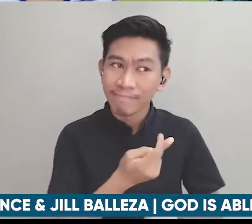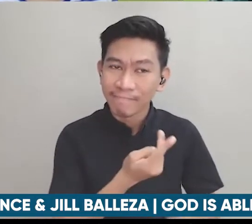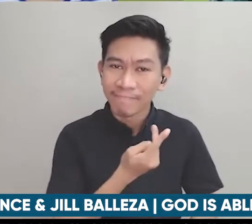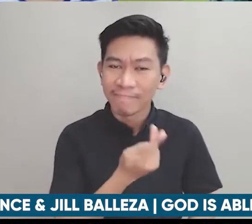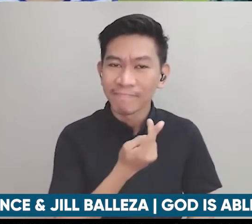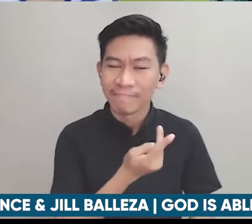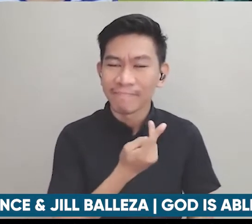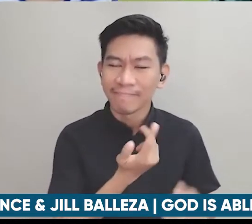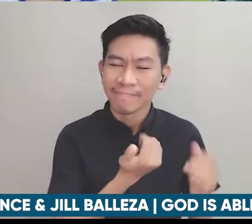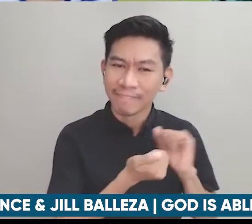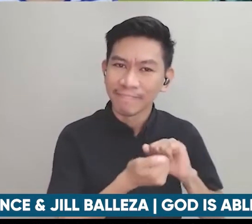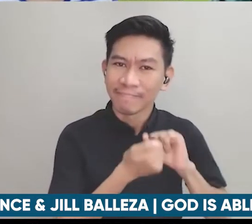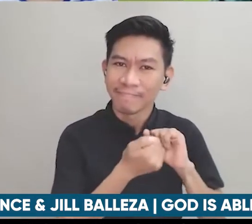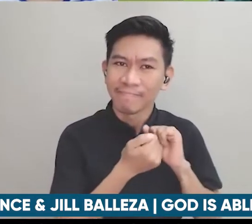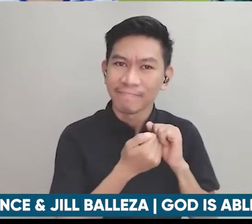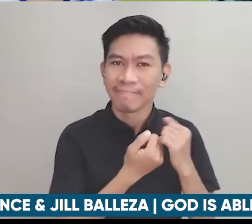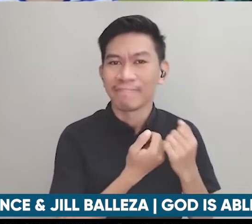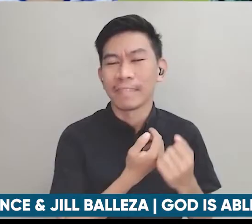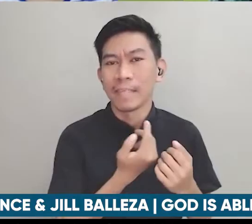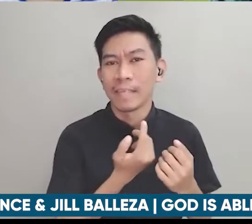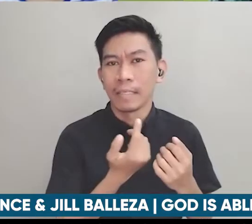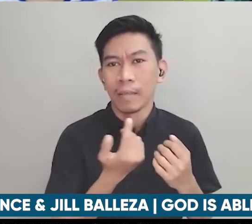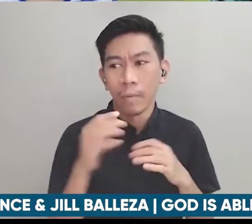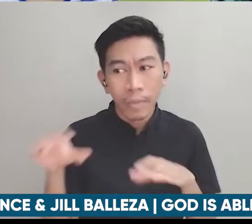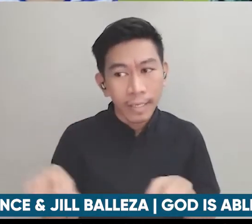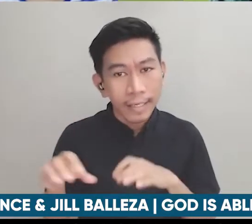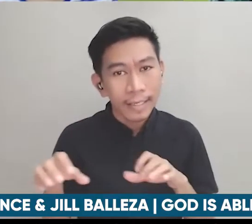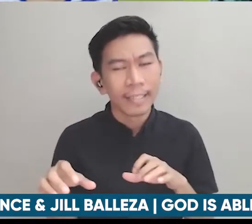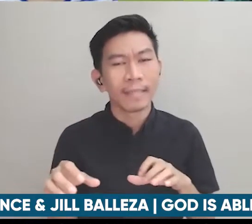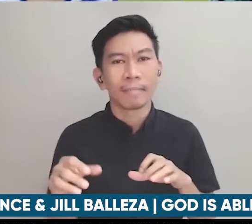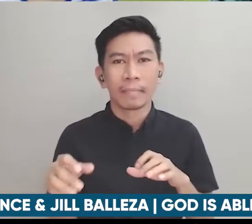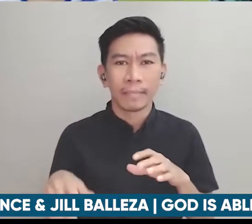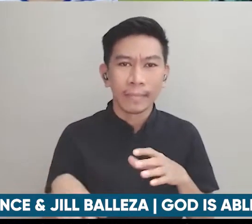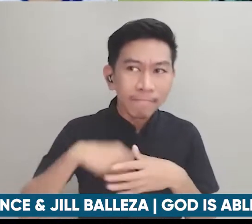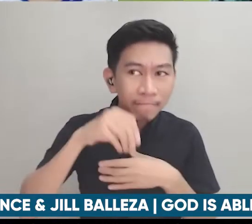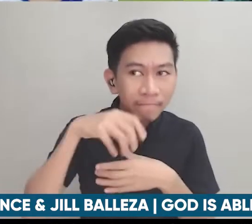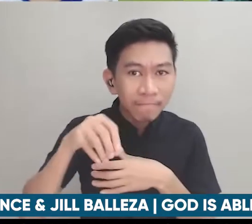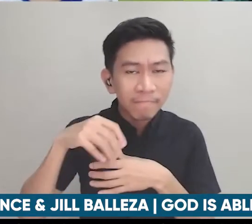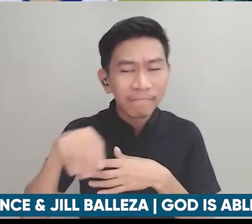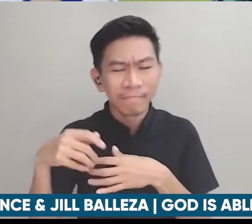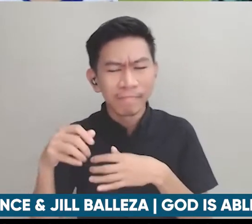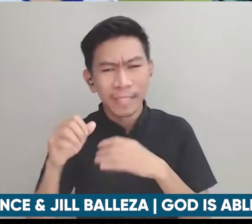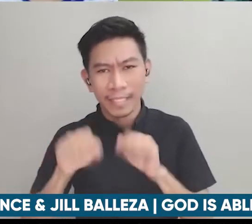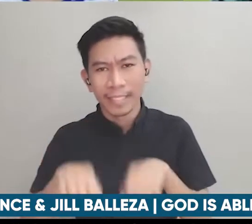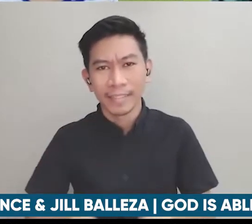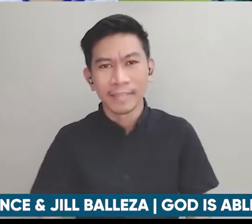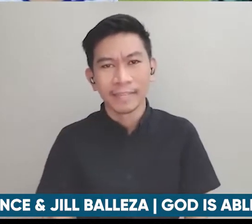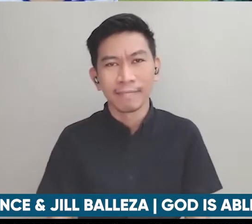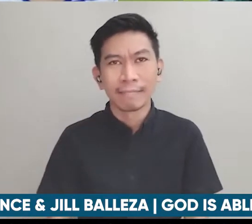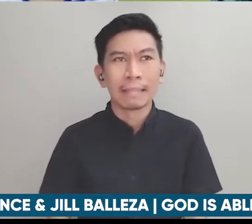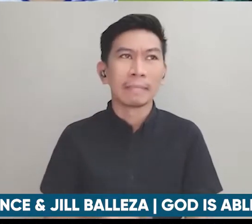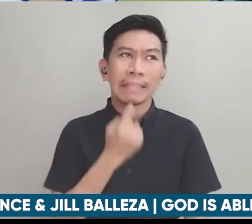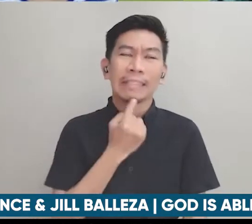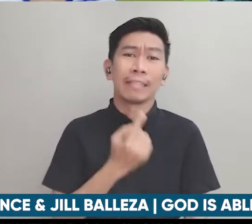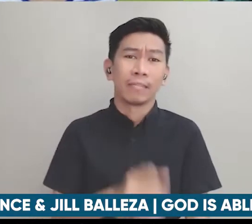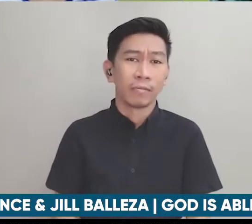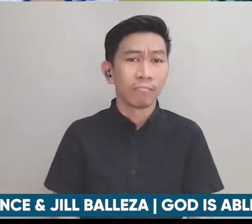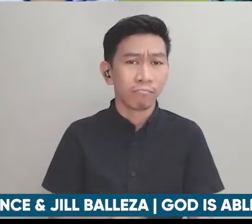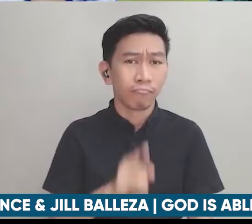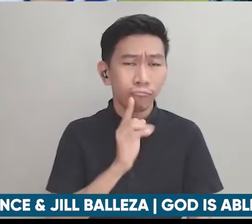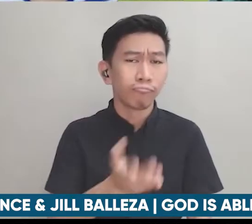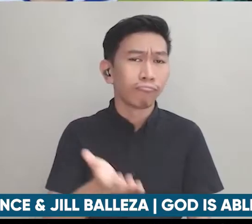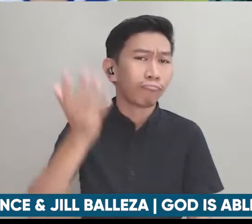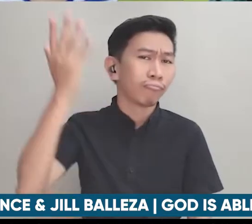not only sa work but at least lumabas di ba in-miss din namin kasi before we love to travel kasi